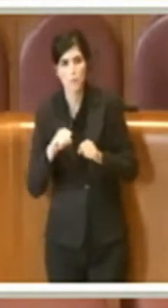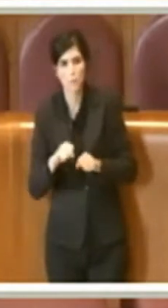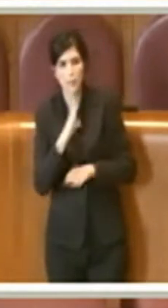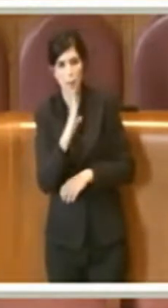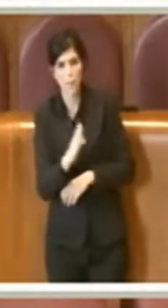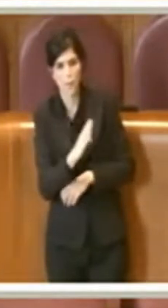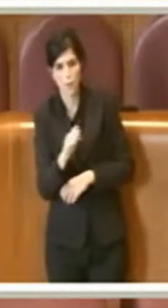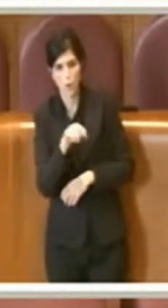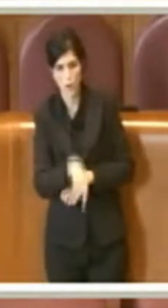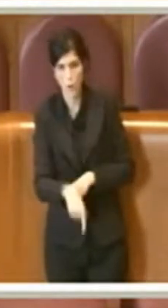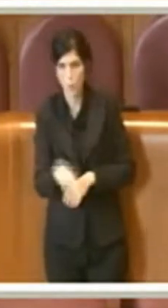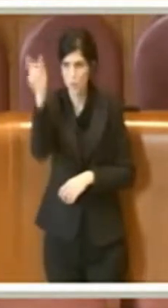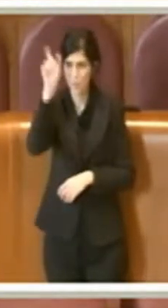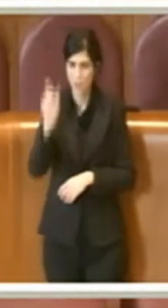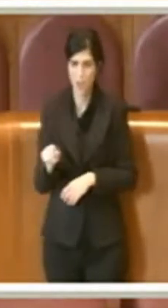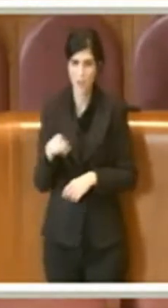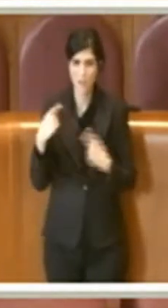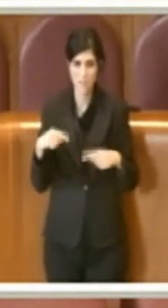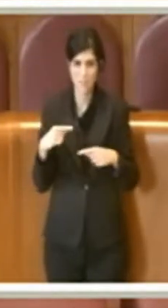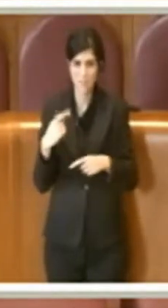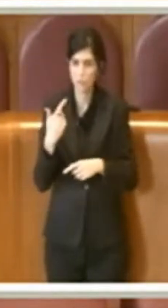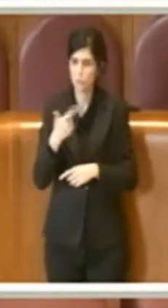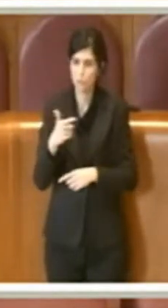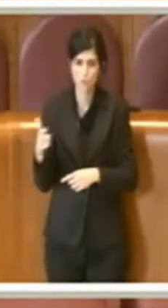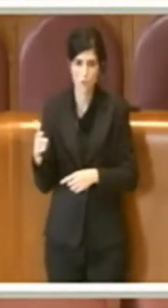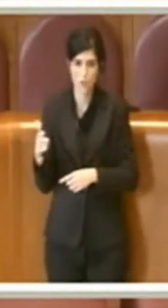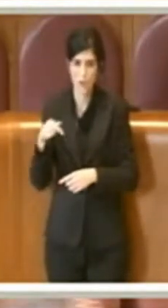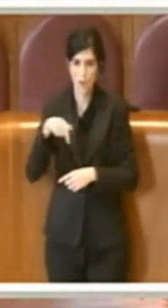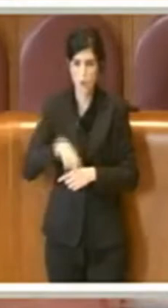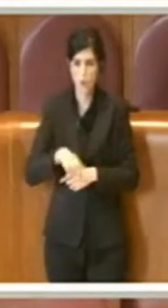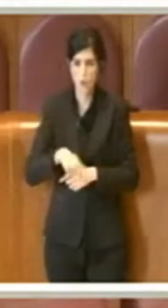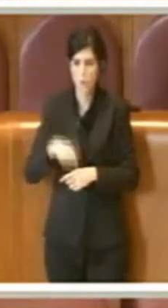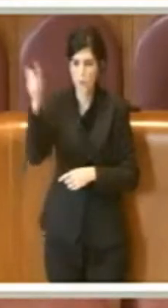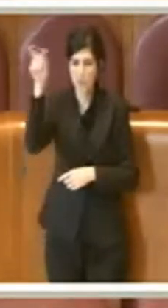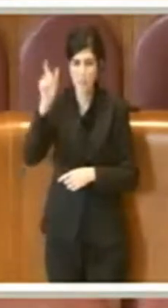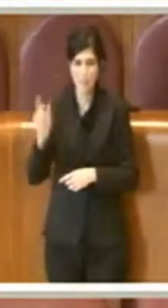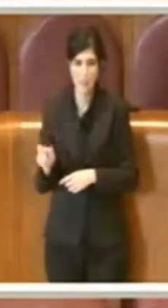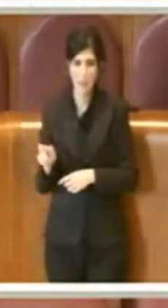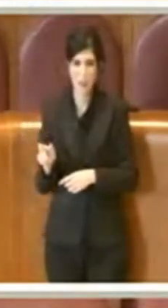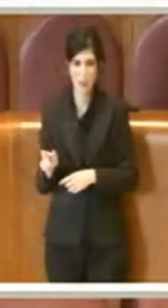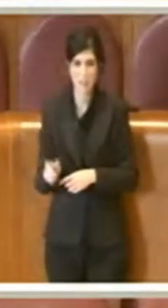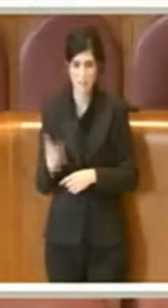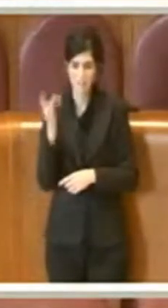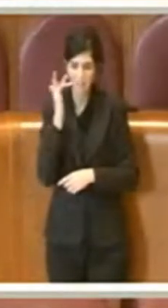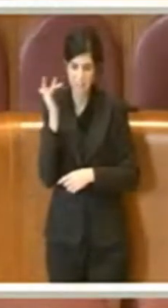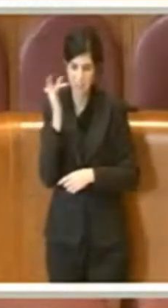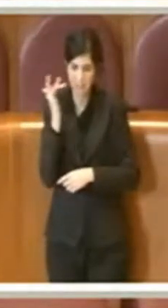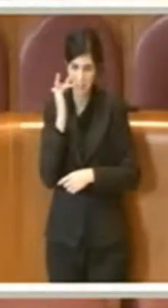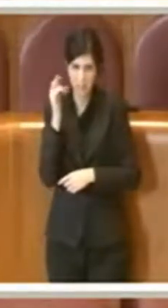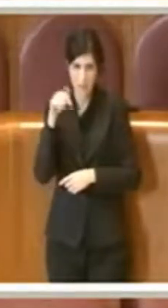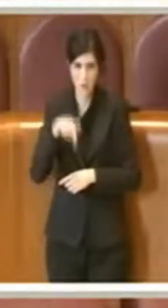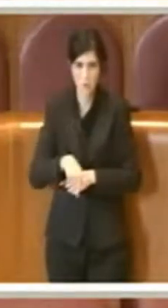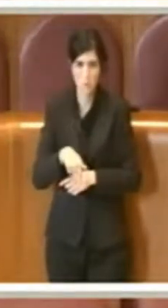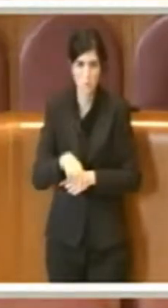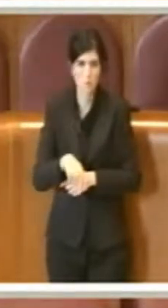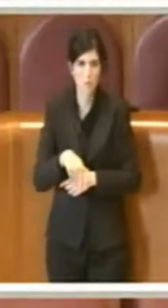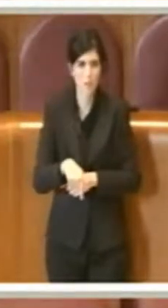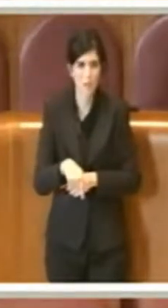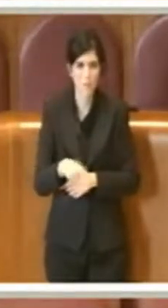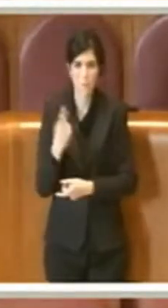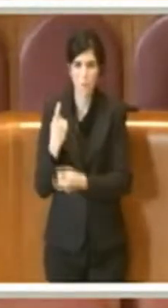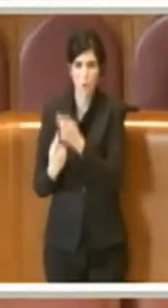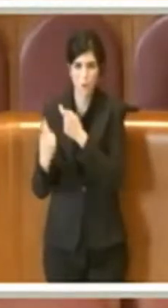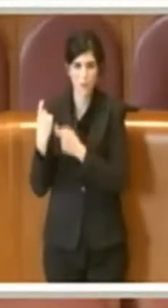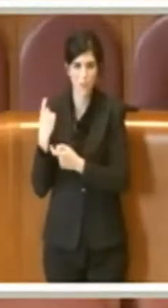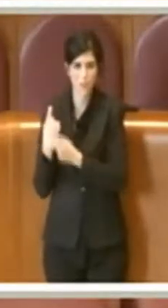Italia non c'è stato, c'è stata una coltre di ipocrisia della cui origine molto